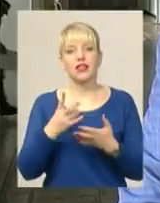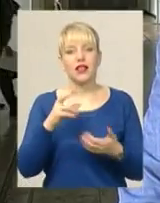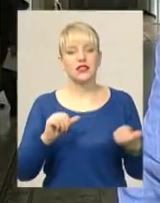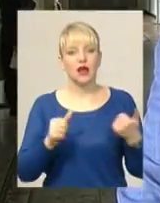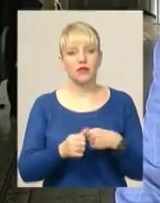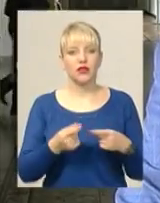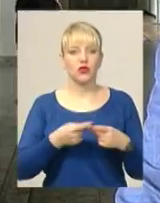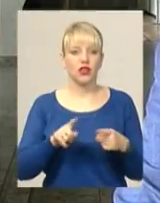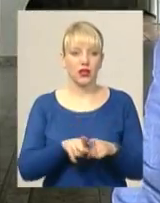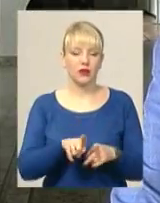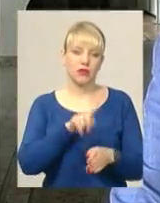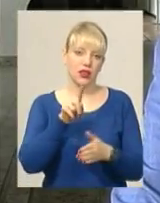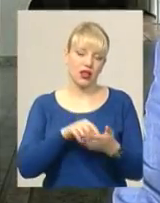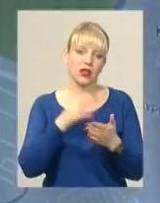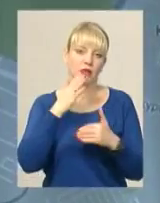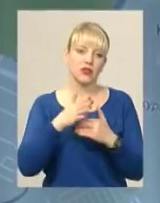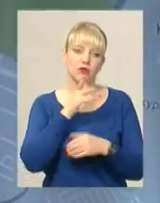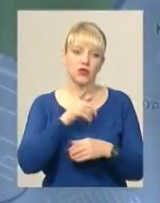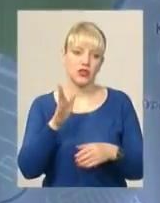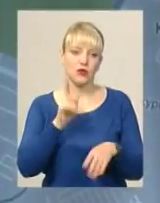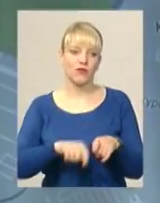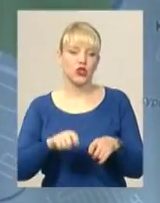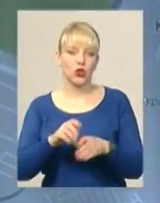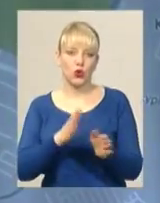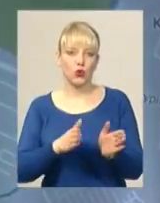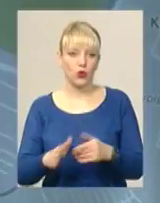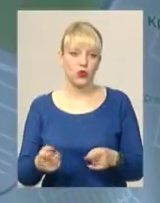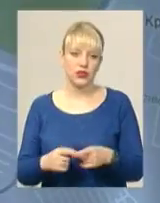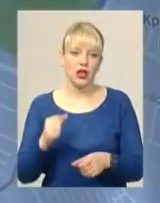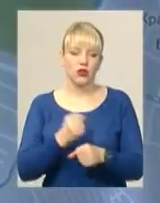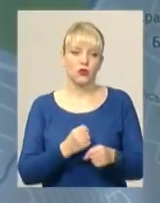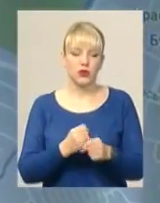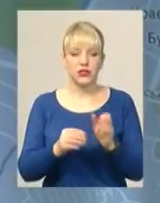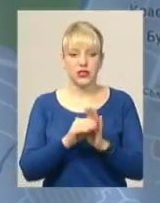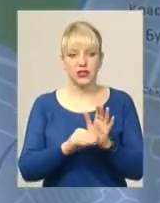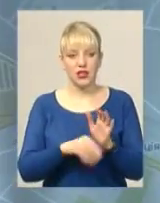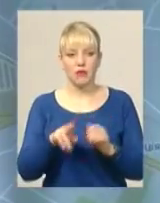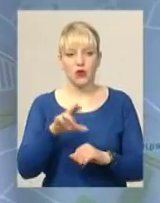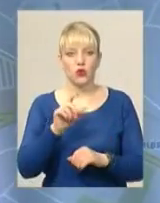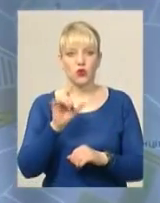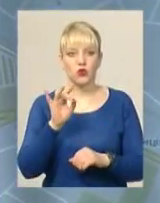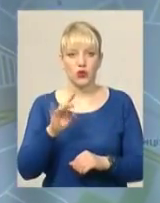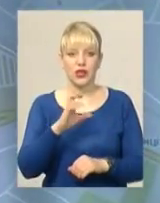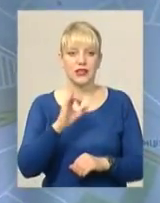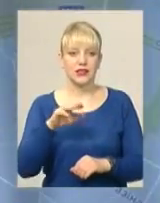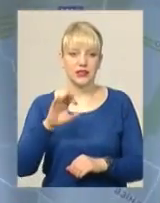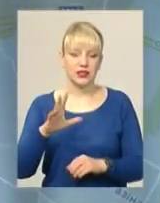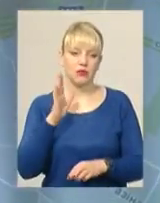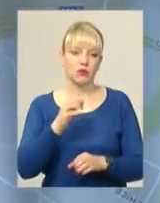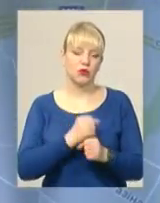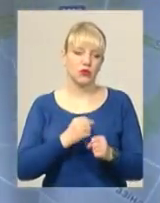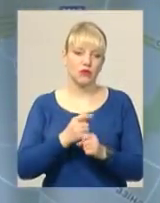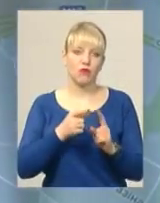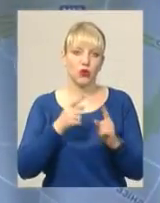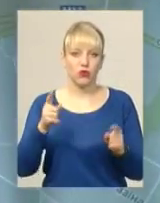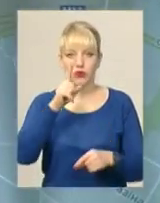Ці питання, я думаю, найближчим часом вони відрегулюються. Доопрацювати систему в «Дозор-Сіті» обіцяють впродовж місяця. Ірина Аріон, Юрій Чорний, новини